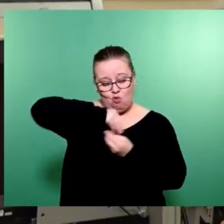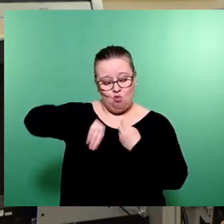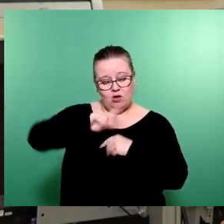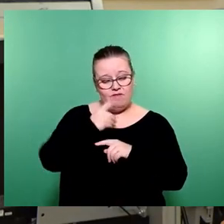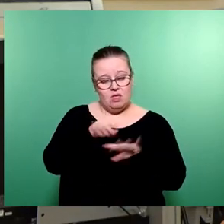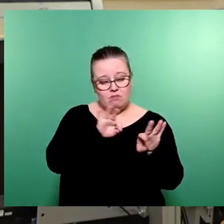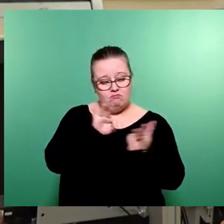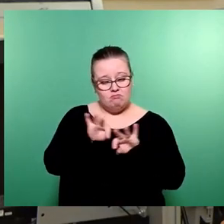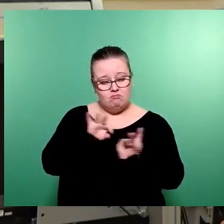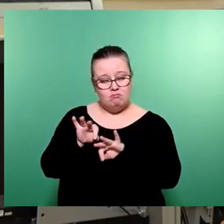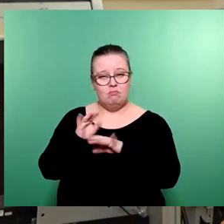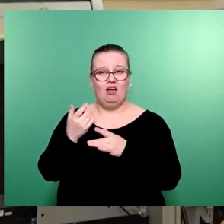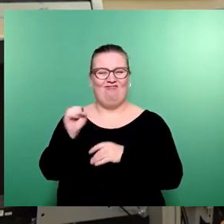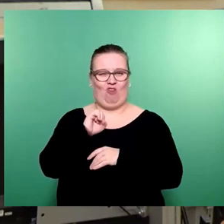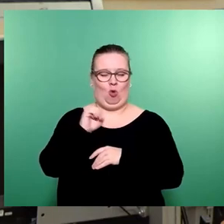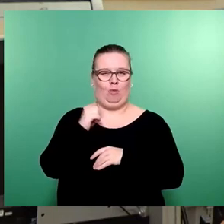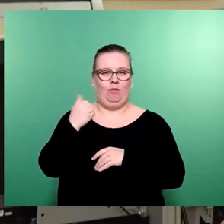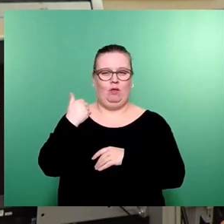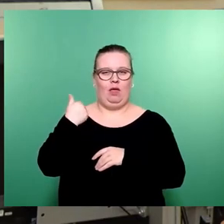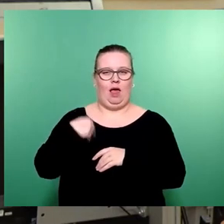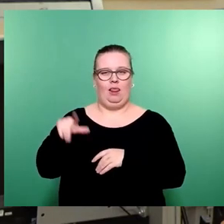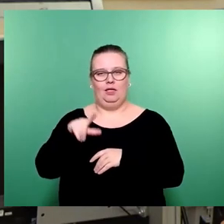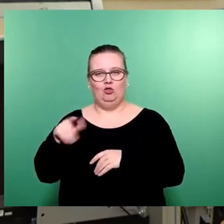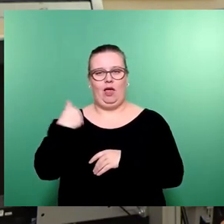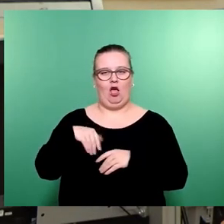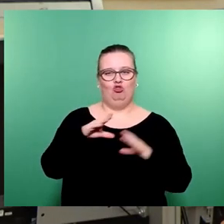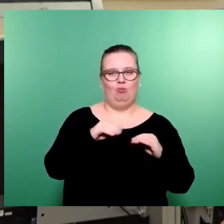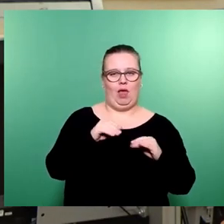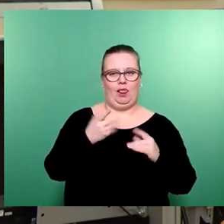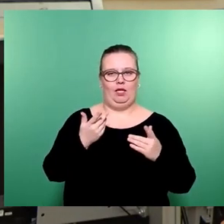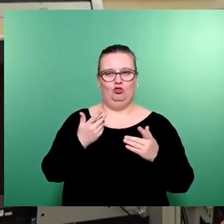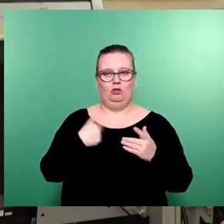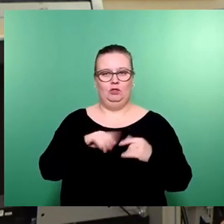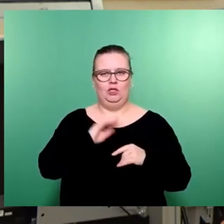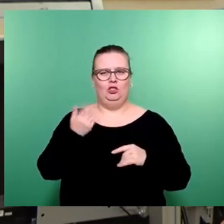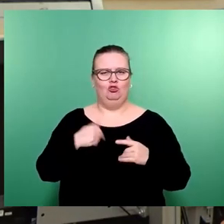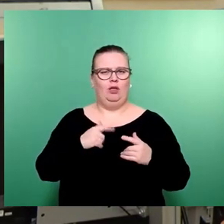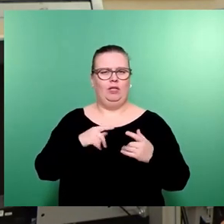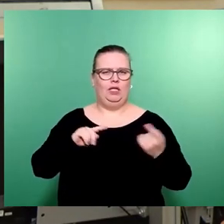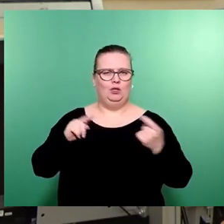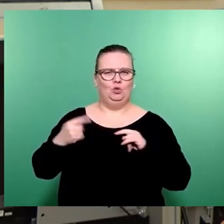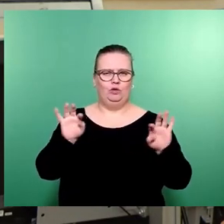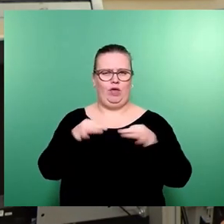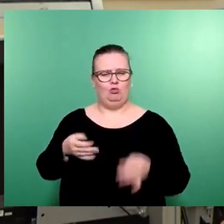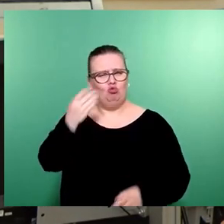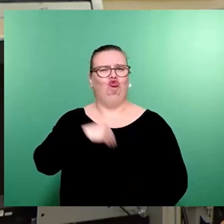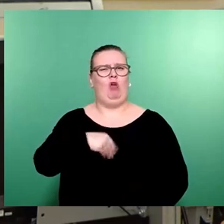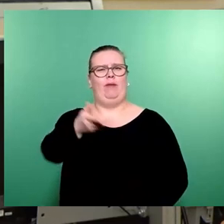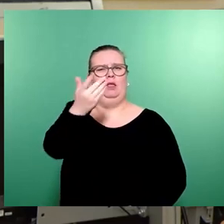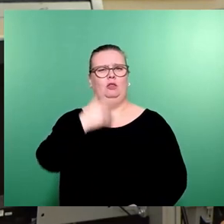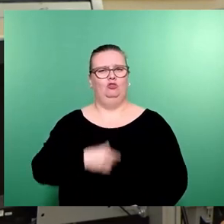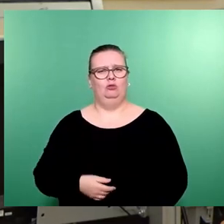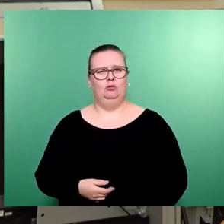herausgearbeitet hat, warum der Herr Lichty und der Herr Schmelig nicht zertifikationsfähig sind. Da kann ich nur sagen, schämen Sie sich, und liebe